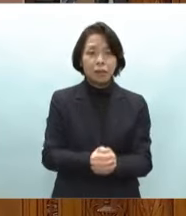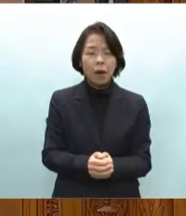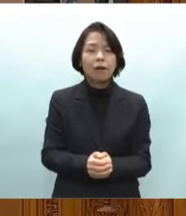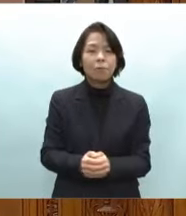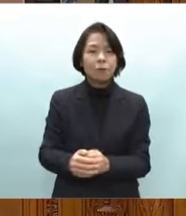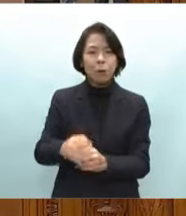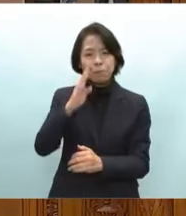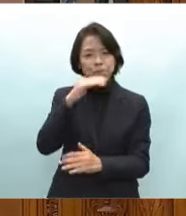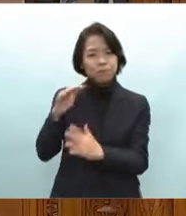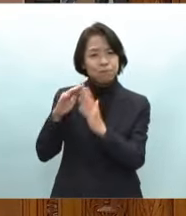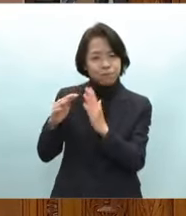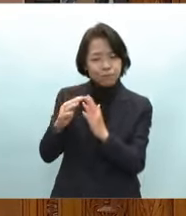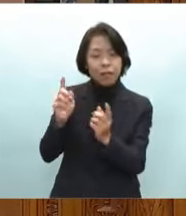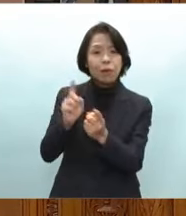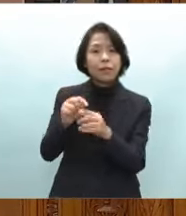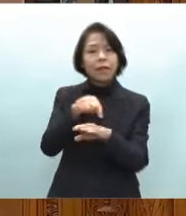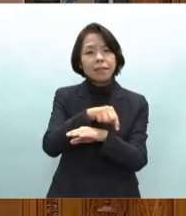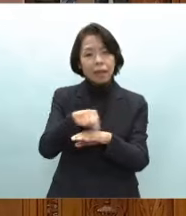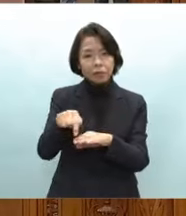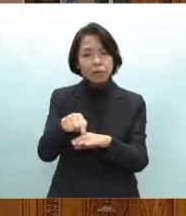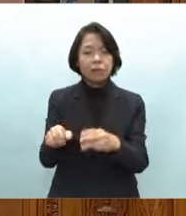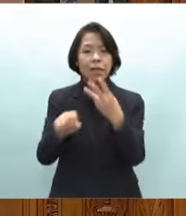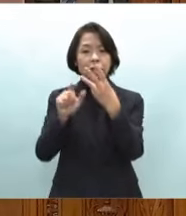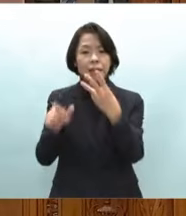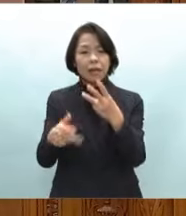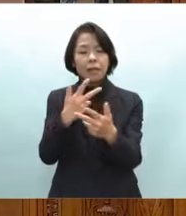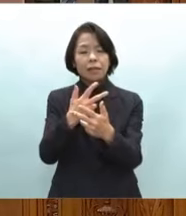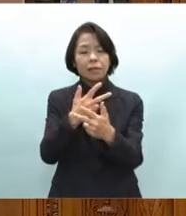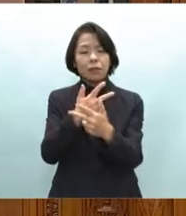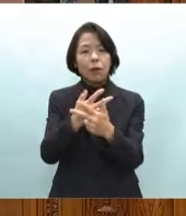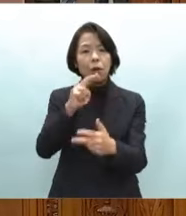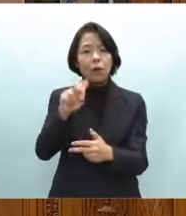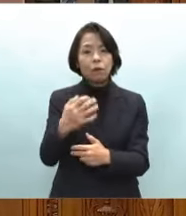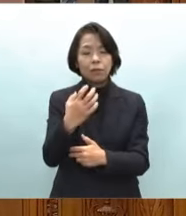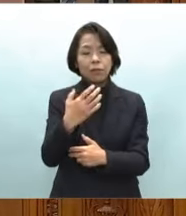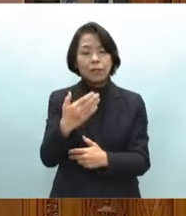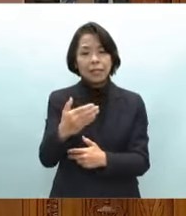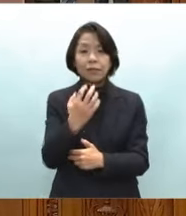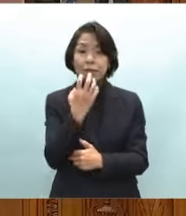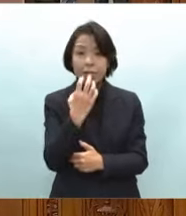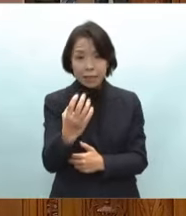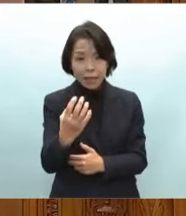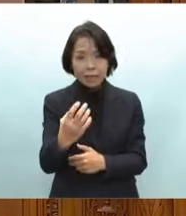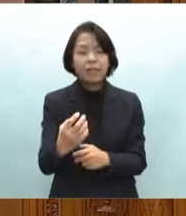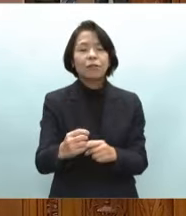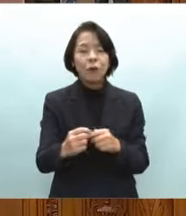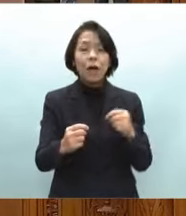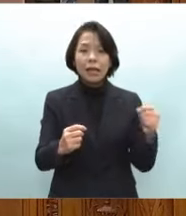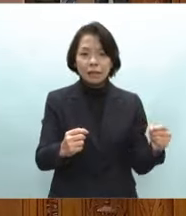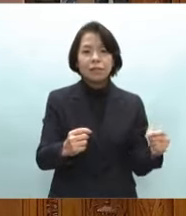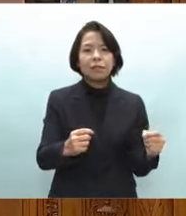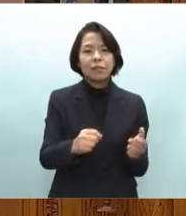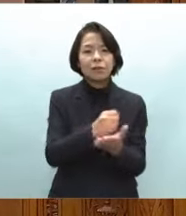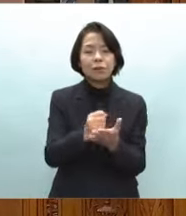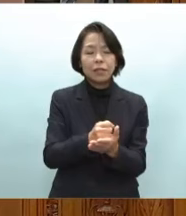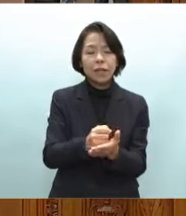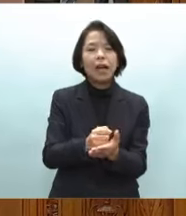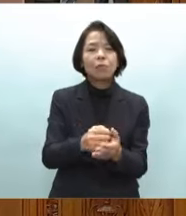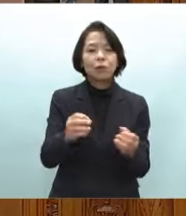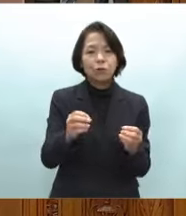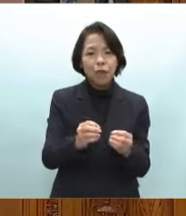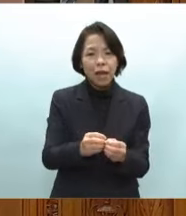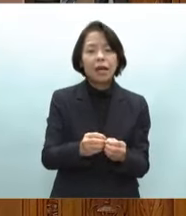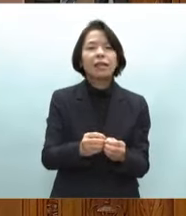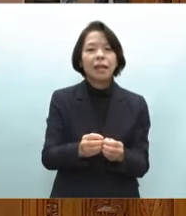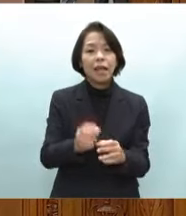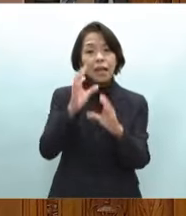評対策として3月の北陸新幹線延伸の機会も捉え正確な情報発信と集